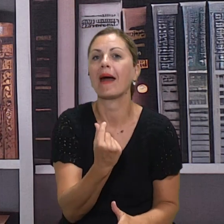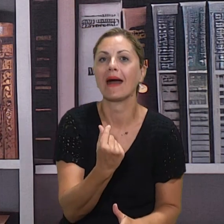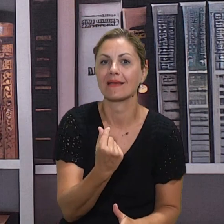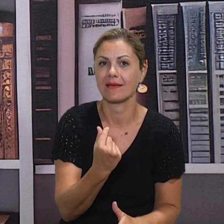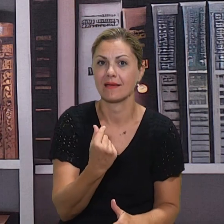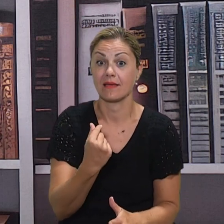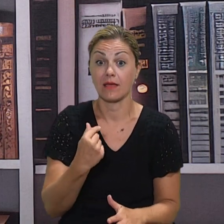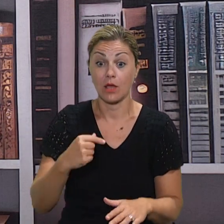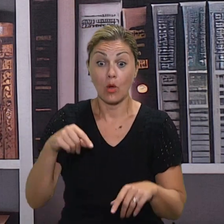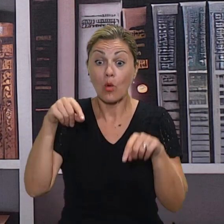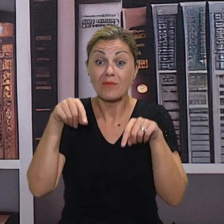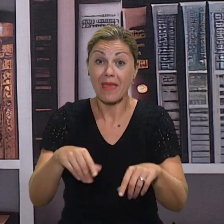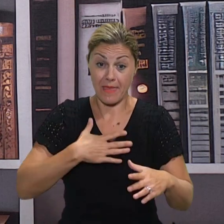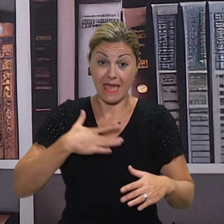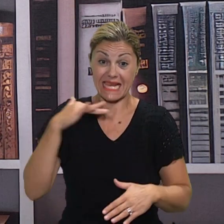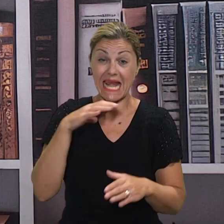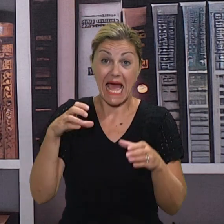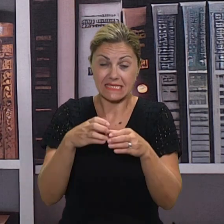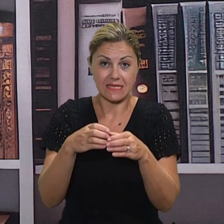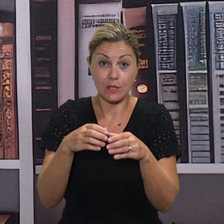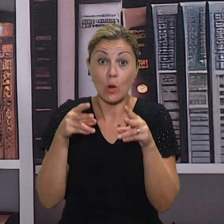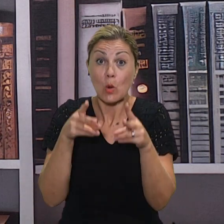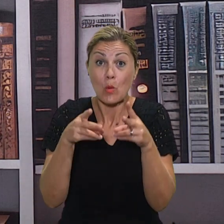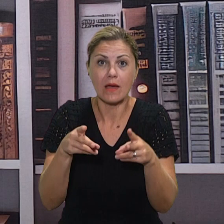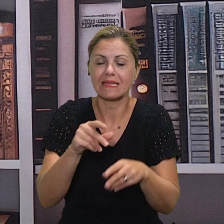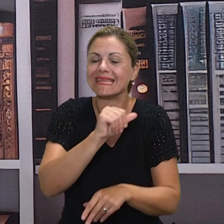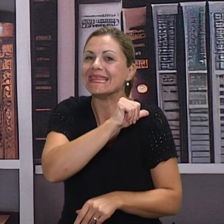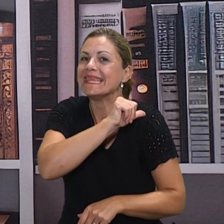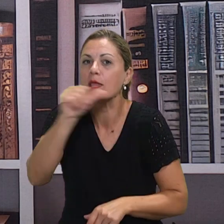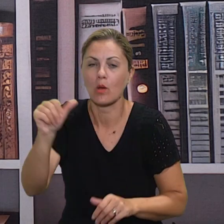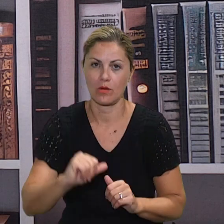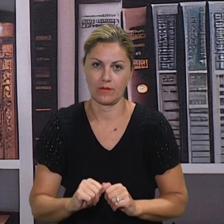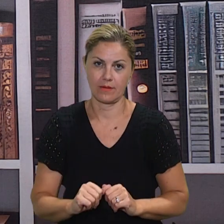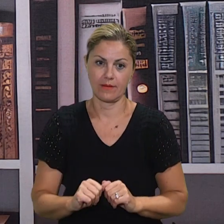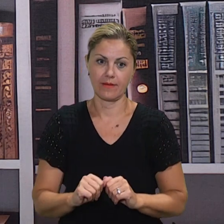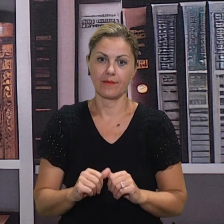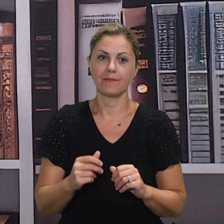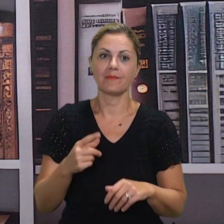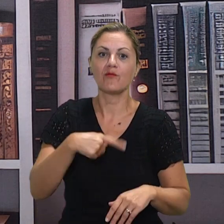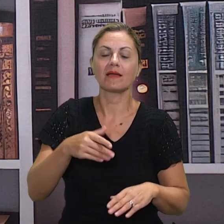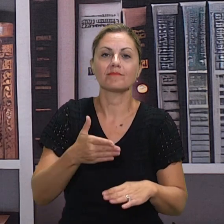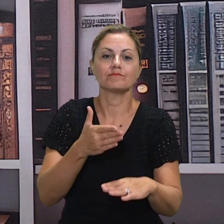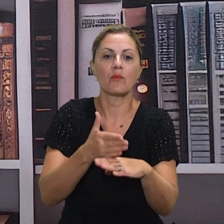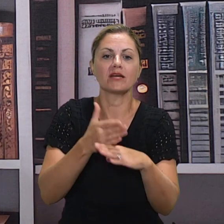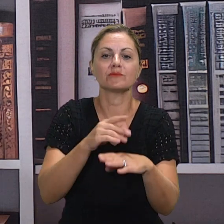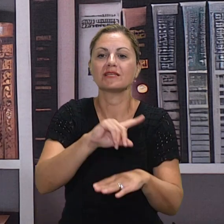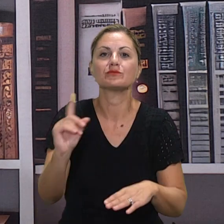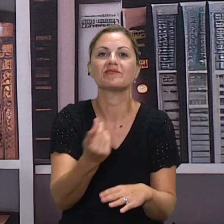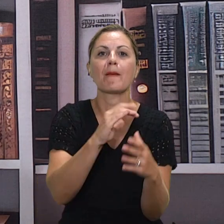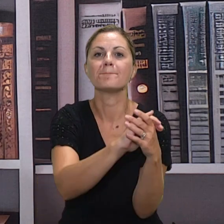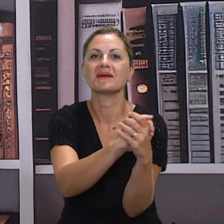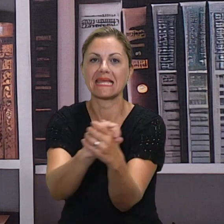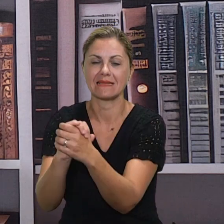nekome narugao, ne samo u našem razredu, nego bilo kome u našem okruženju, jer potičemo zapravo da smo svi prijatelji, da smo svi jednaki